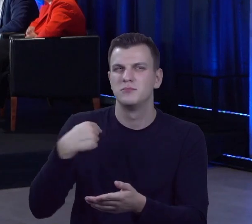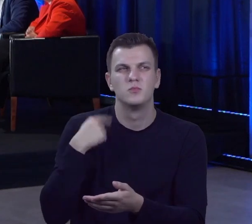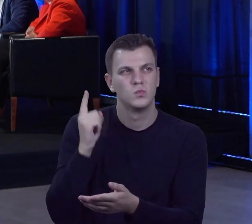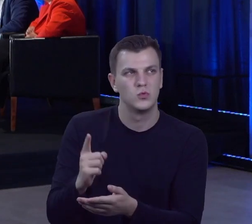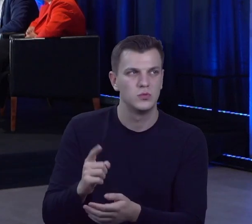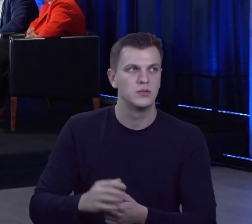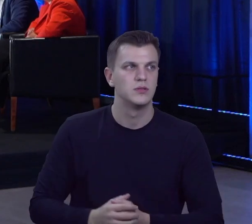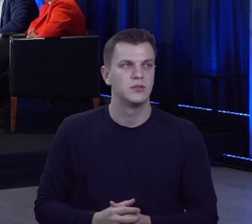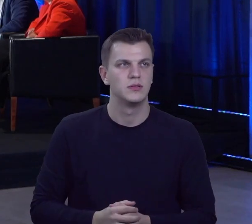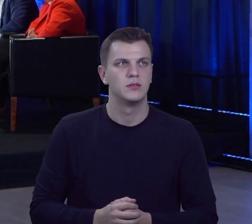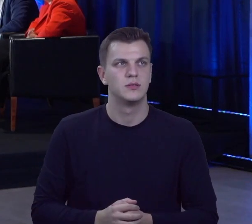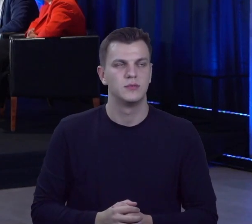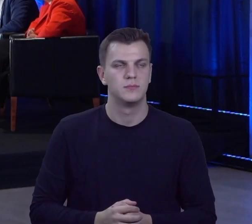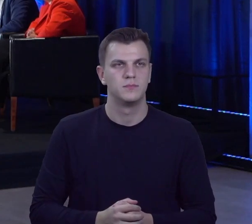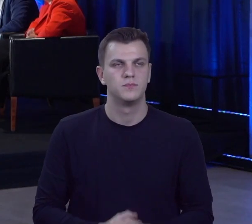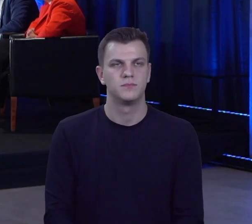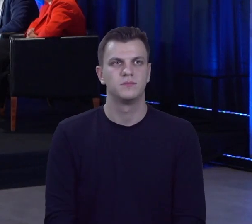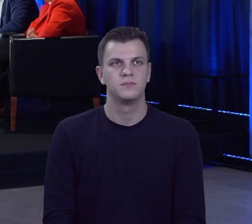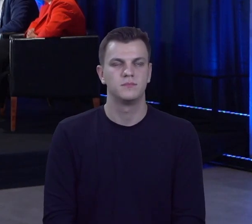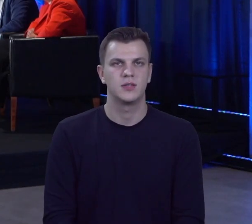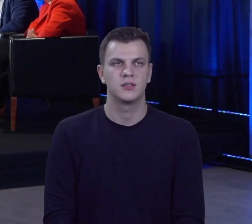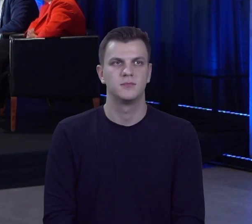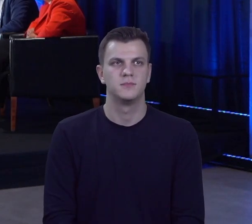prezydent wyraźnie zebrał